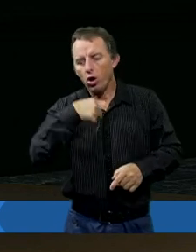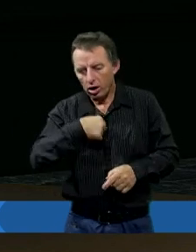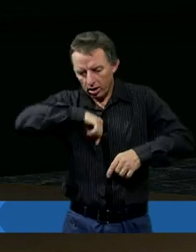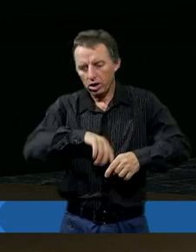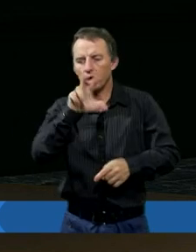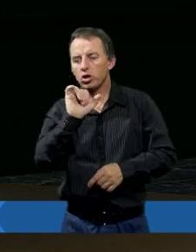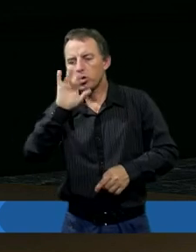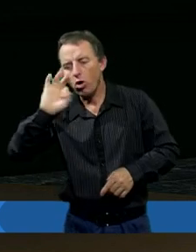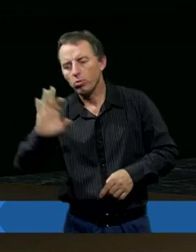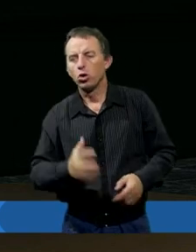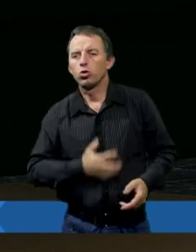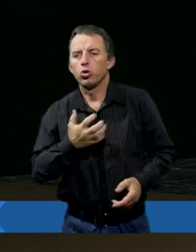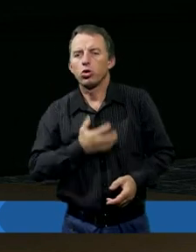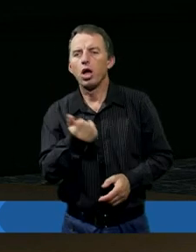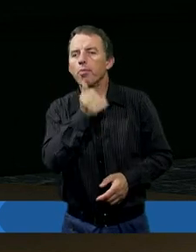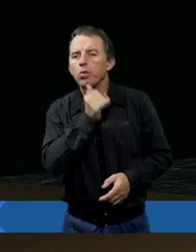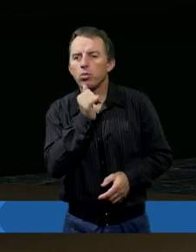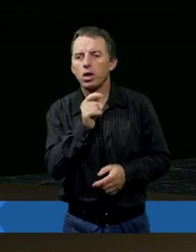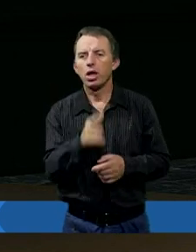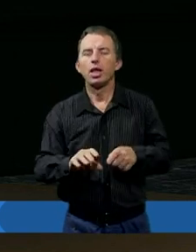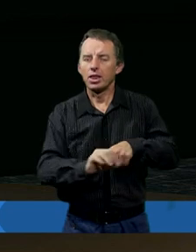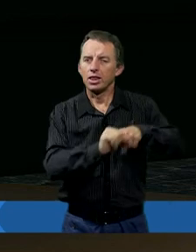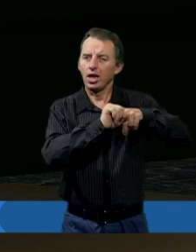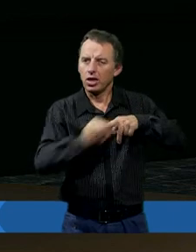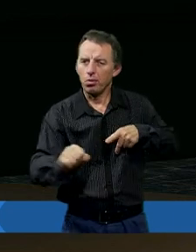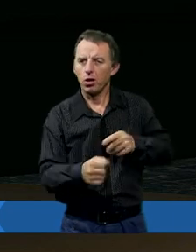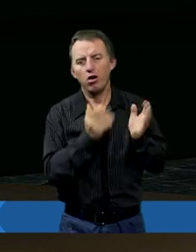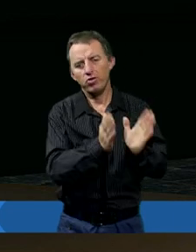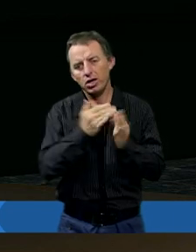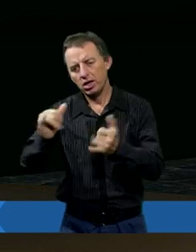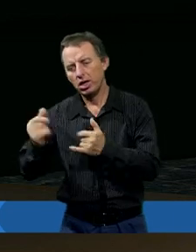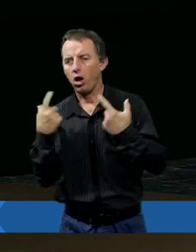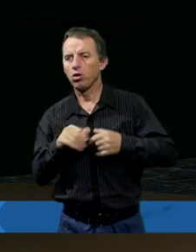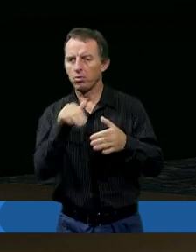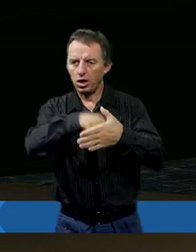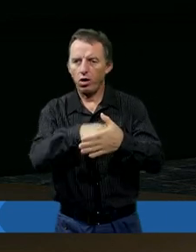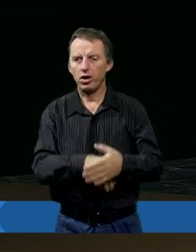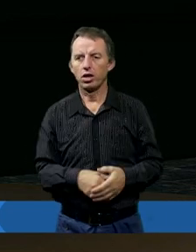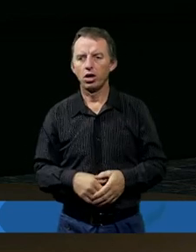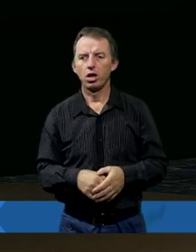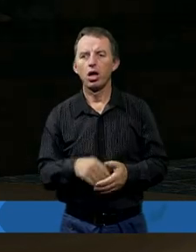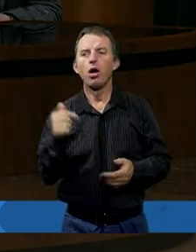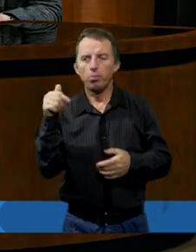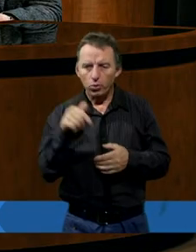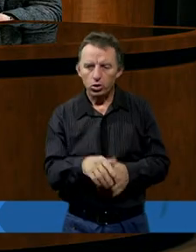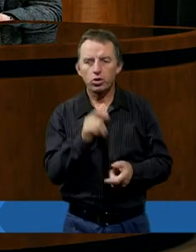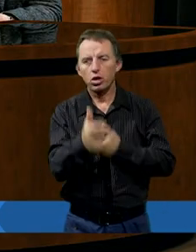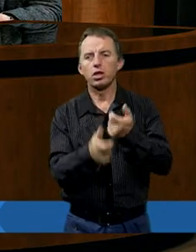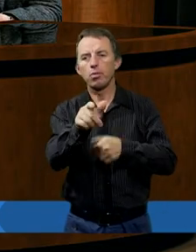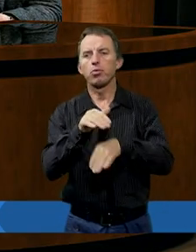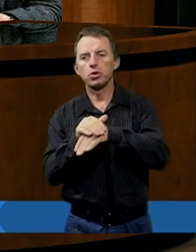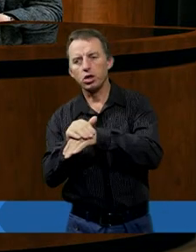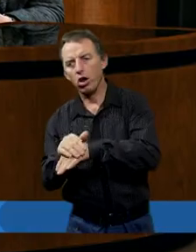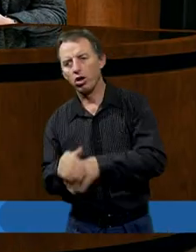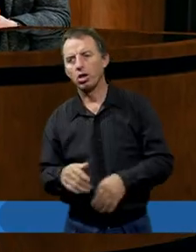przynosi. I czasami próbujemy nawet zdyscyplinować innych, kiedy w taki sposób się zachowują. Być może tak przyjaciele